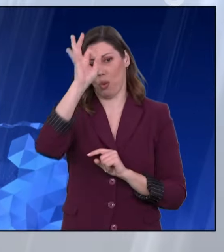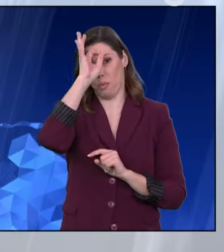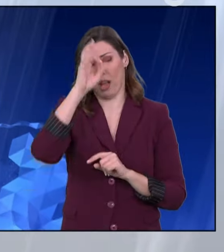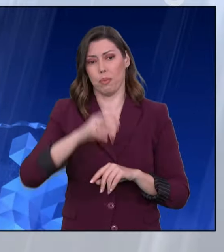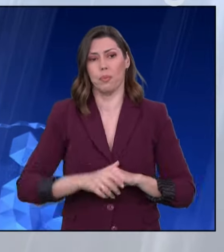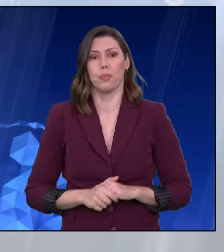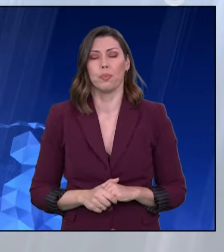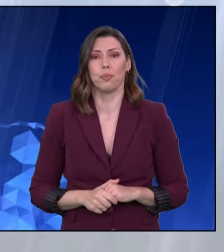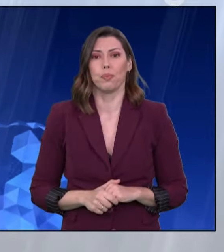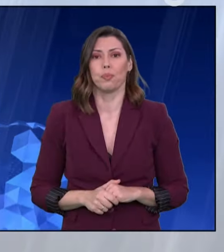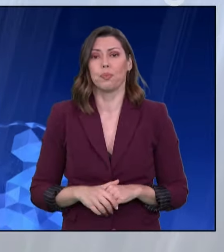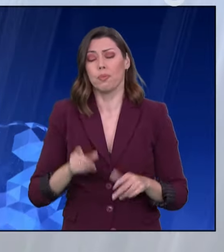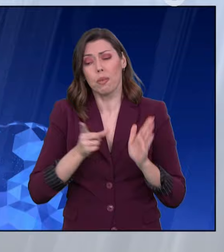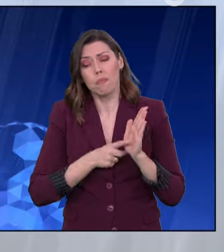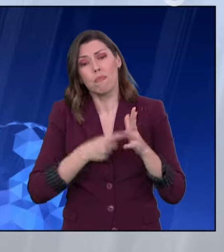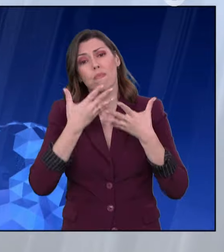Όμορφα και πολιτισμένα.